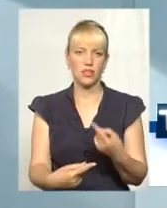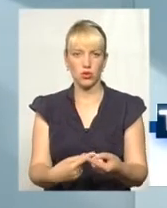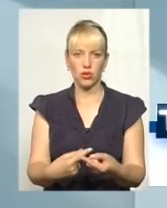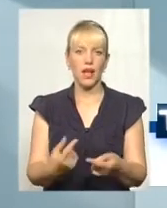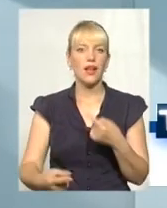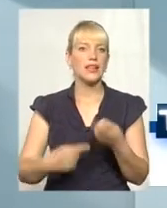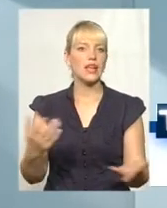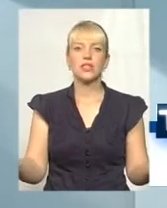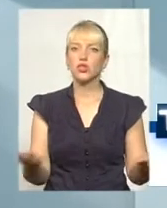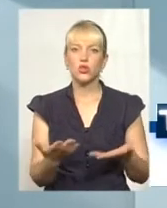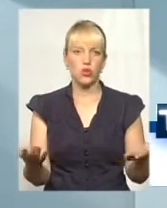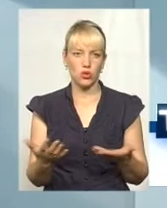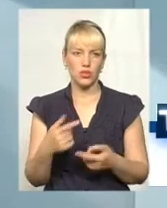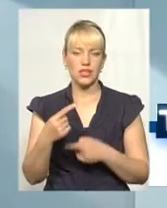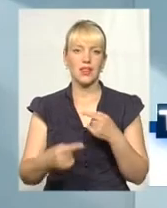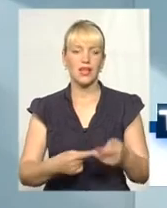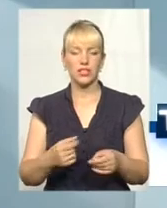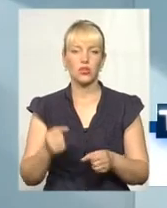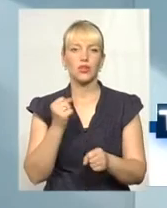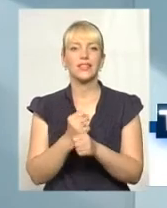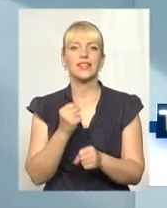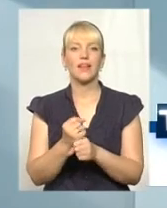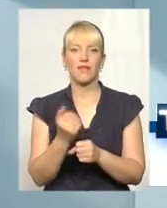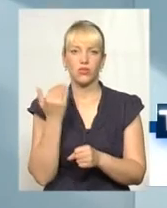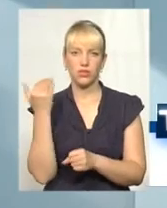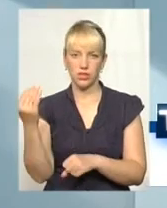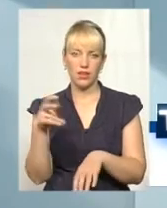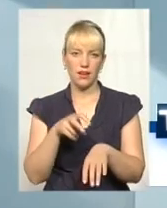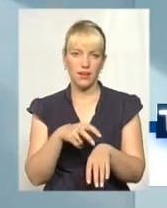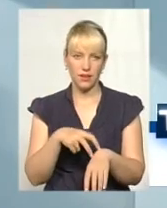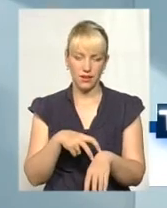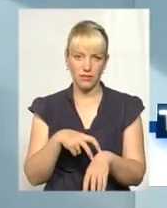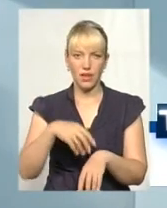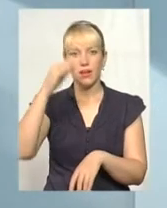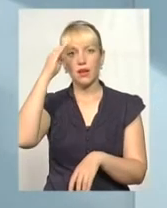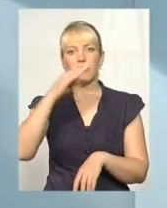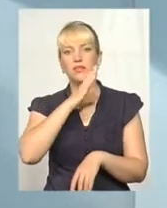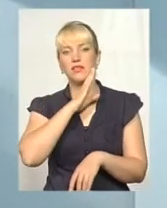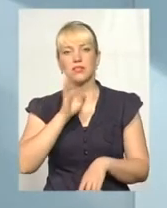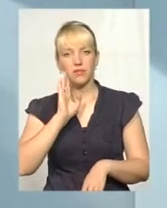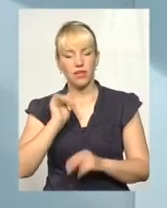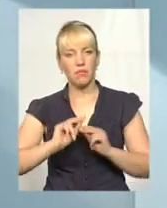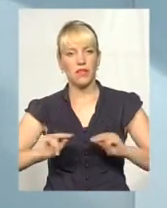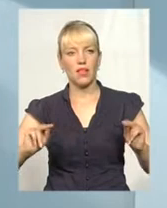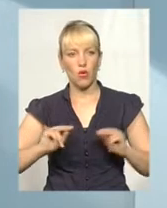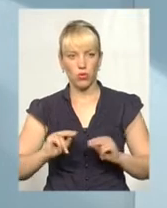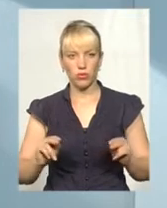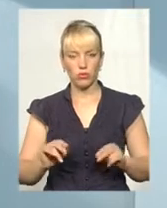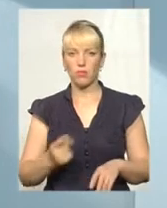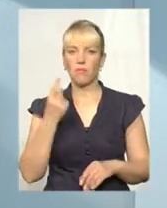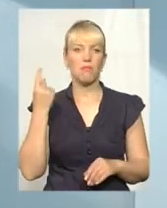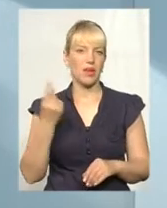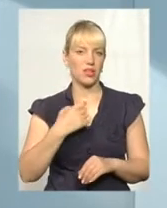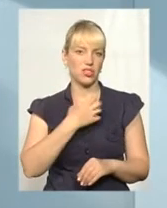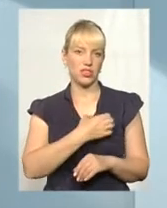чого? Наслідок діяльності лікарів, батьків і педагогів. Перш за все діагностувати